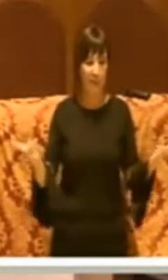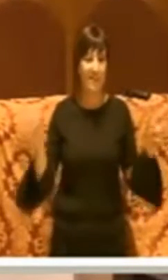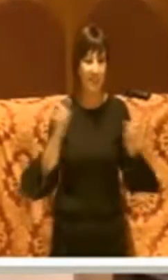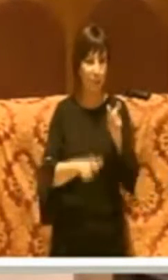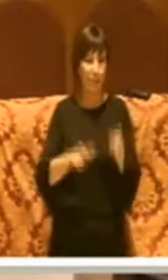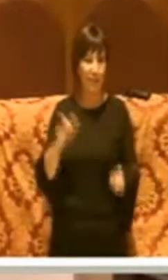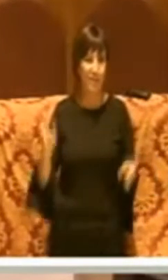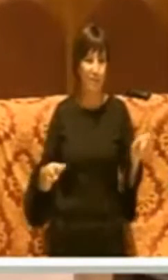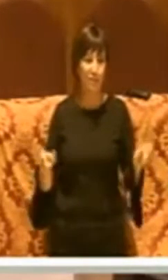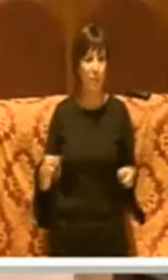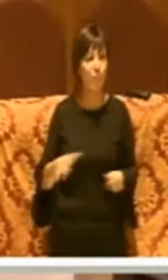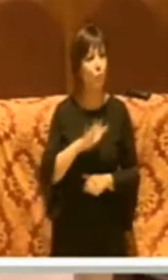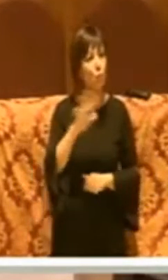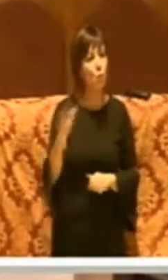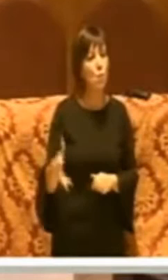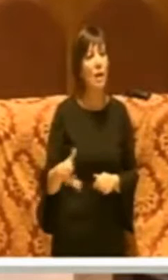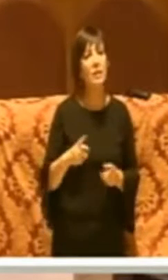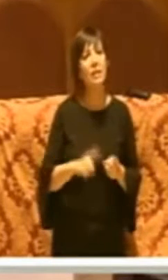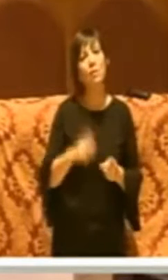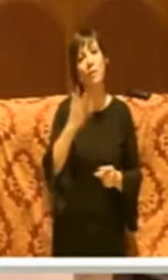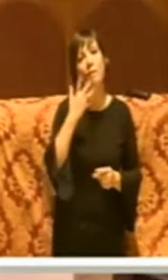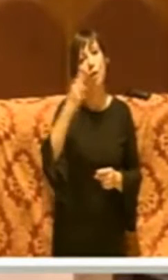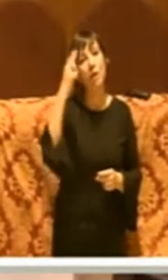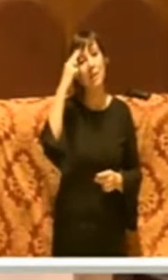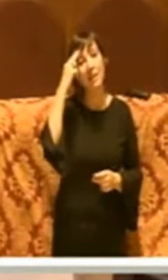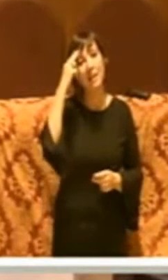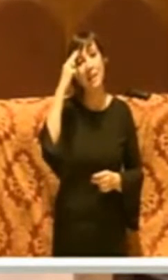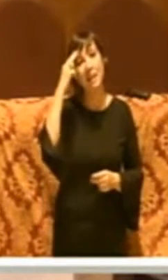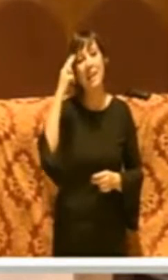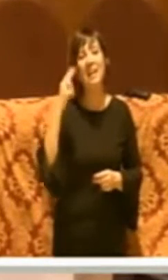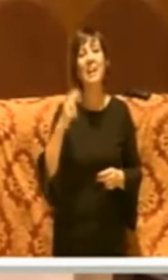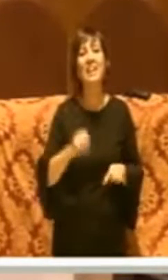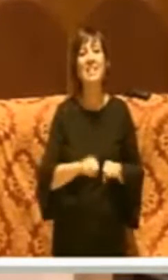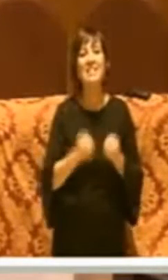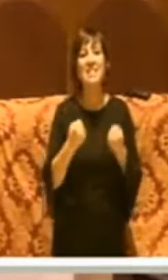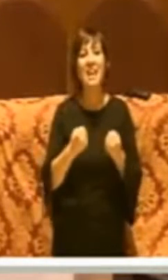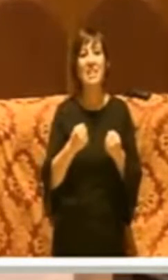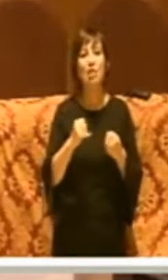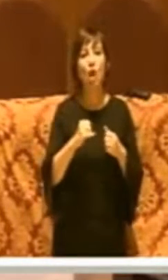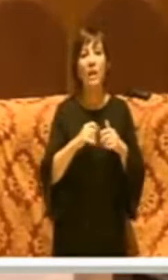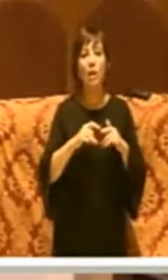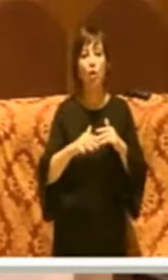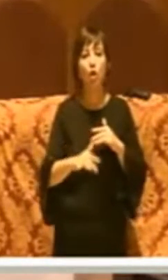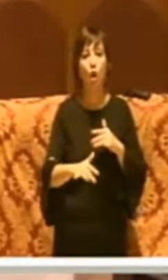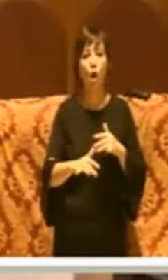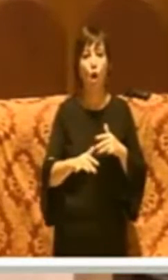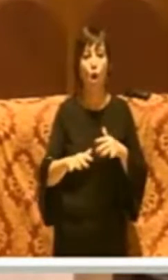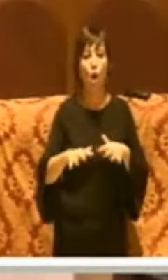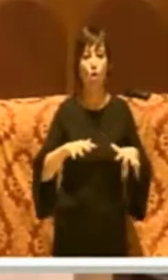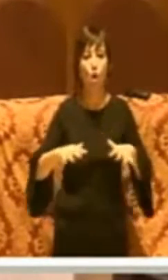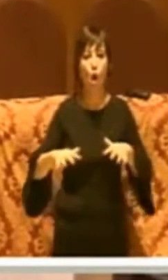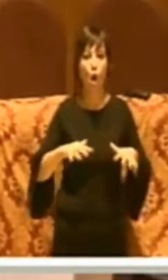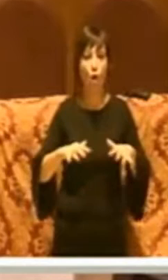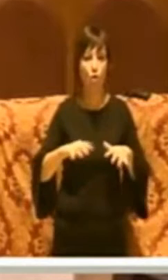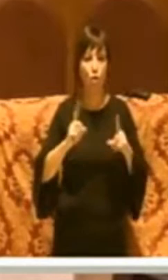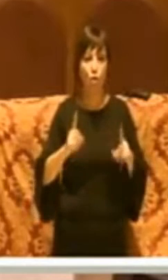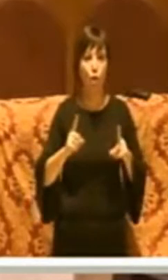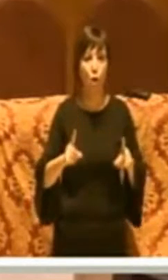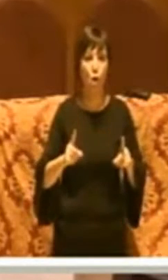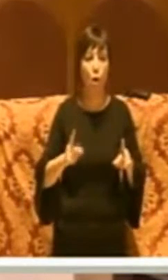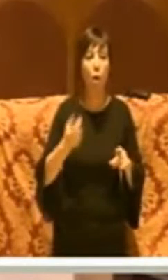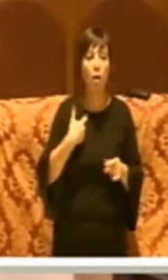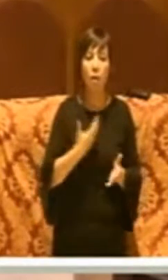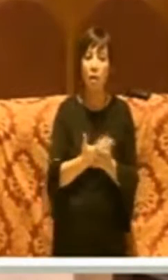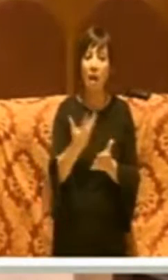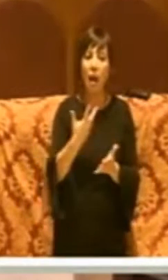un'altra cosa che voglio ricordare di sesso idrogeologico lo ricordo sempre perché a me questa cosa mi sconvolge sempre a